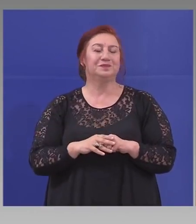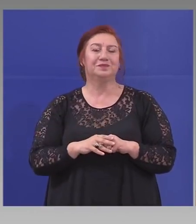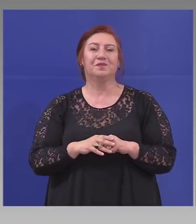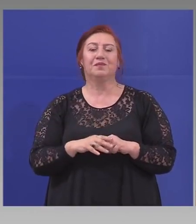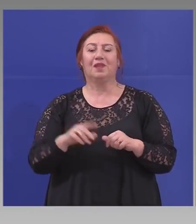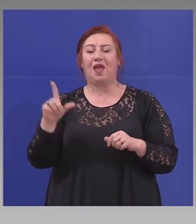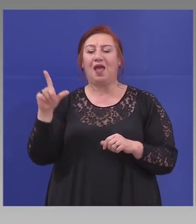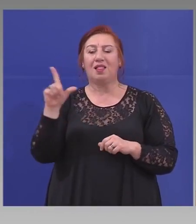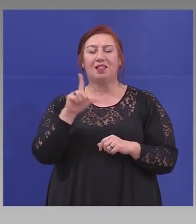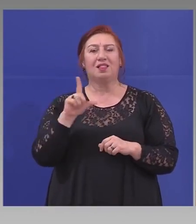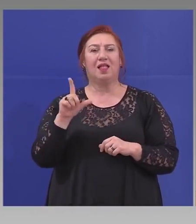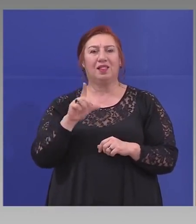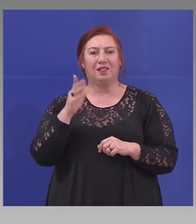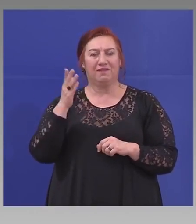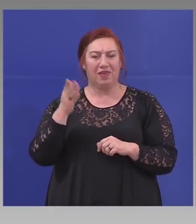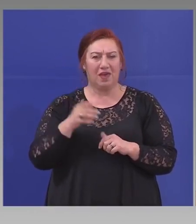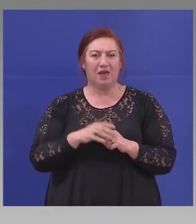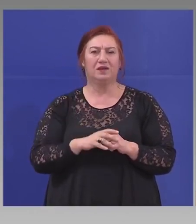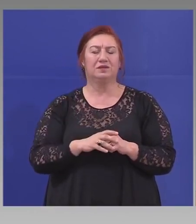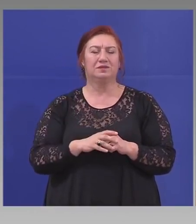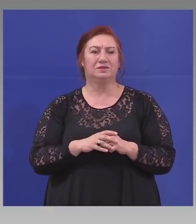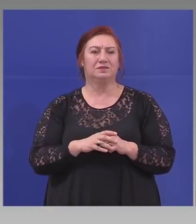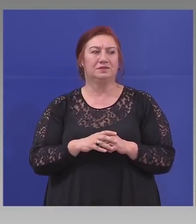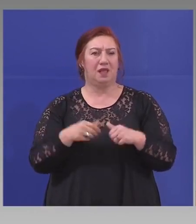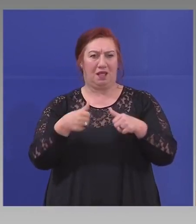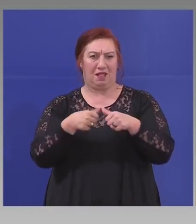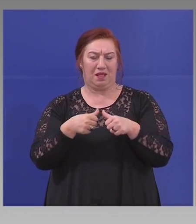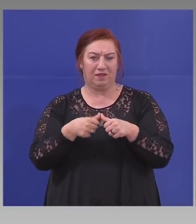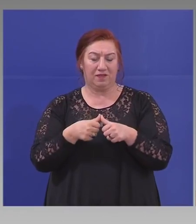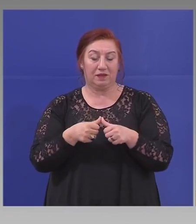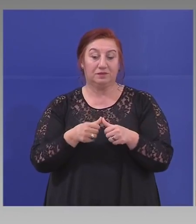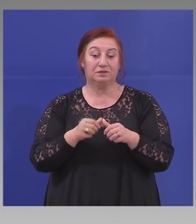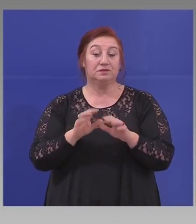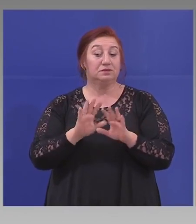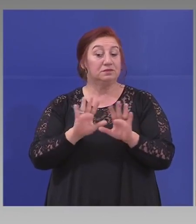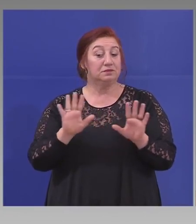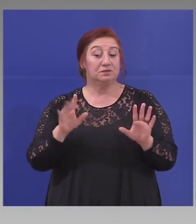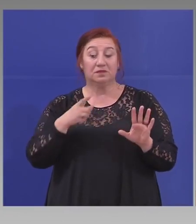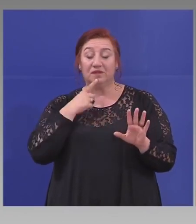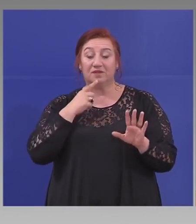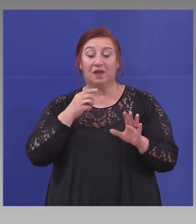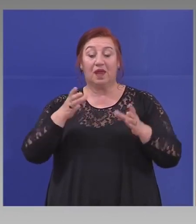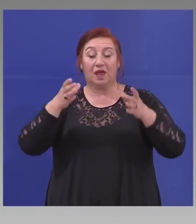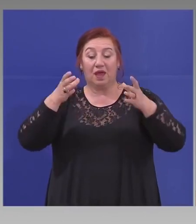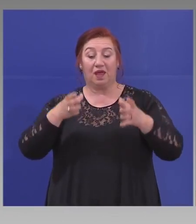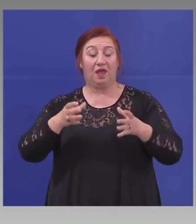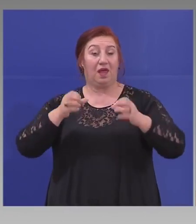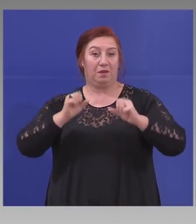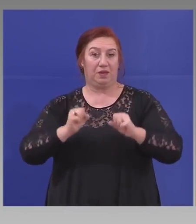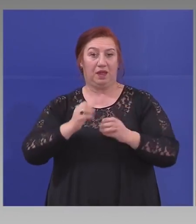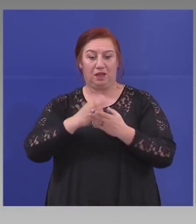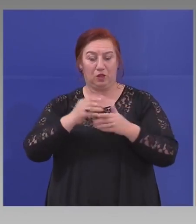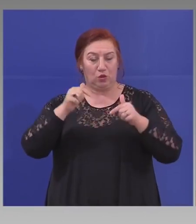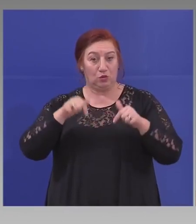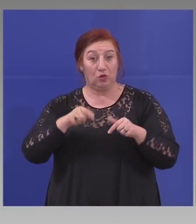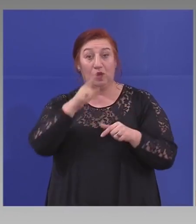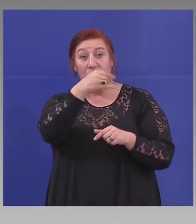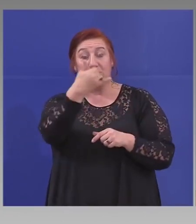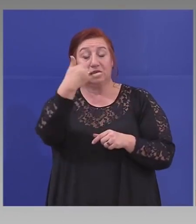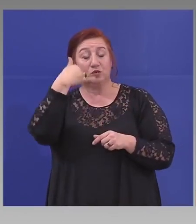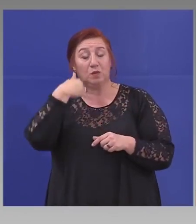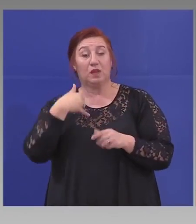Латвия, е сега, кабинета до тук. Се обадиха с мълба,